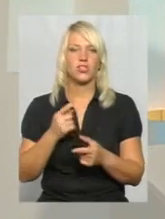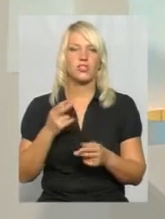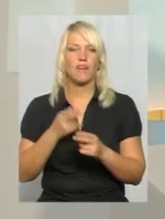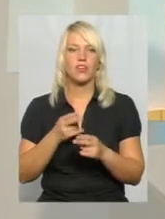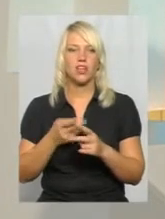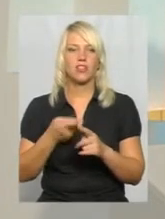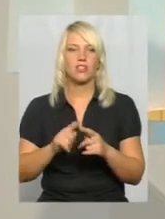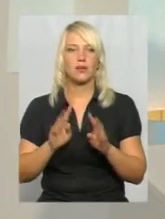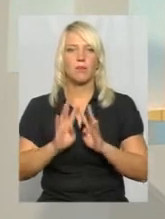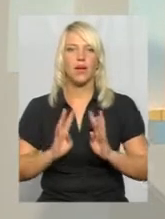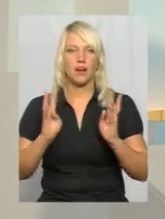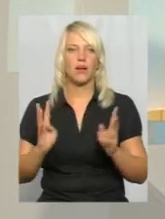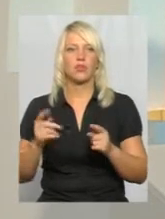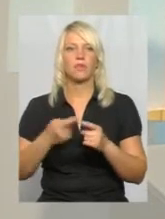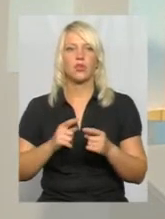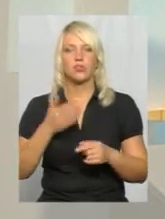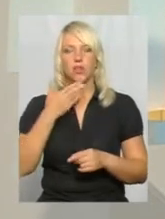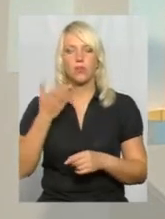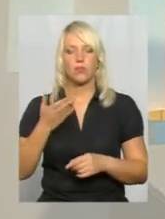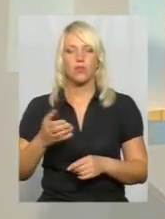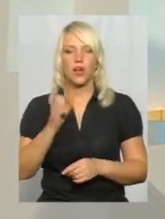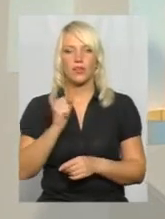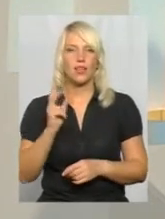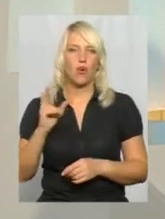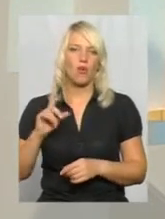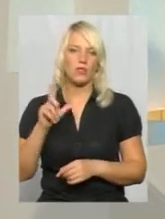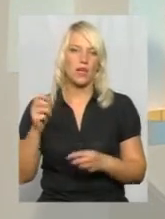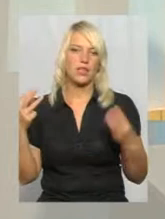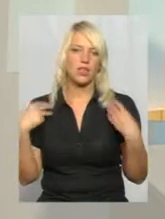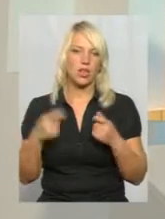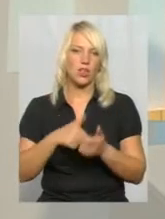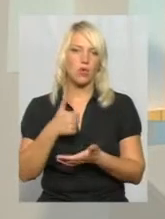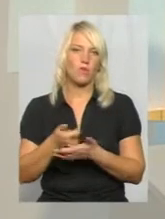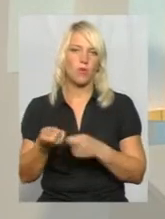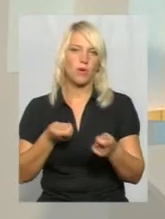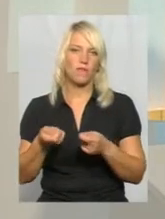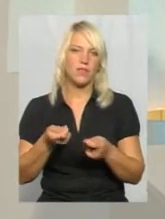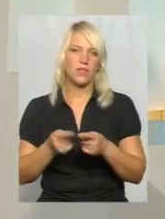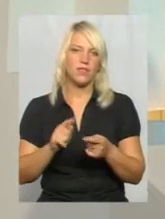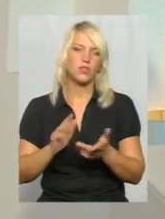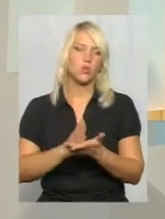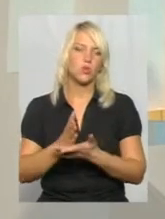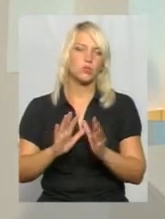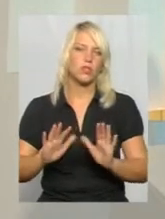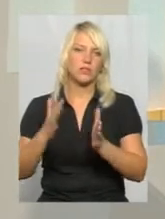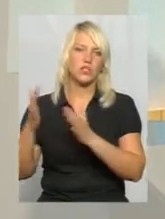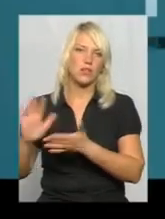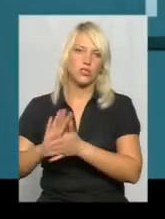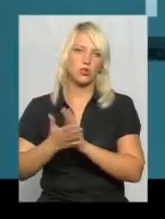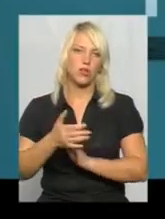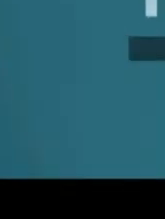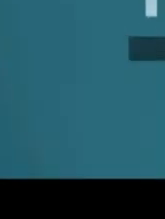Про це коментує нам Андрій Козак, начальник пресслужби головного управління служби надзвичайних ситуацій області. Прошу.